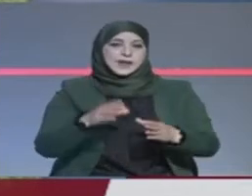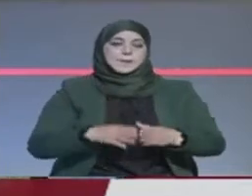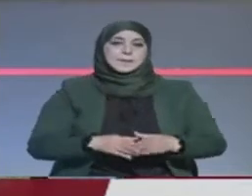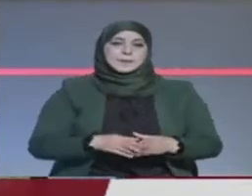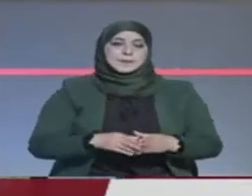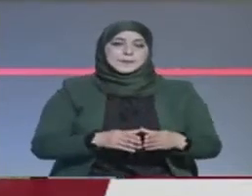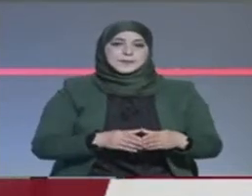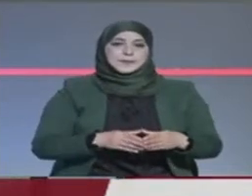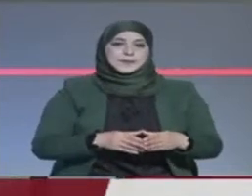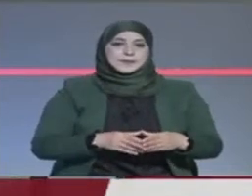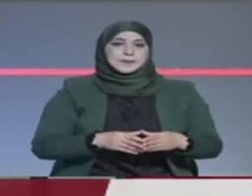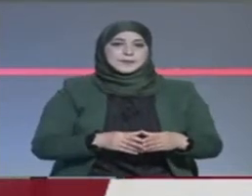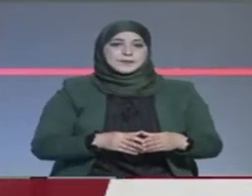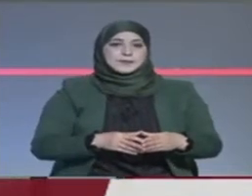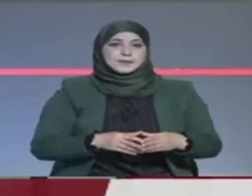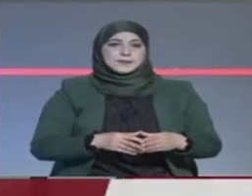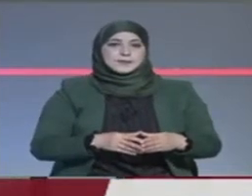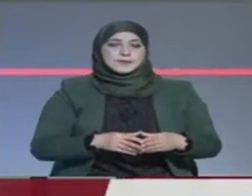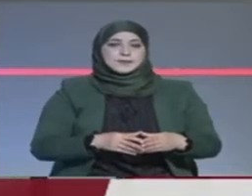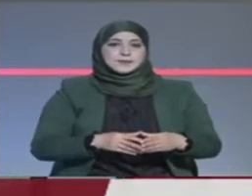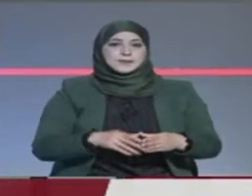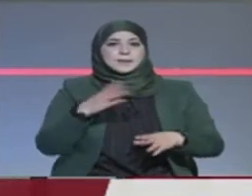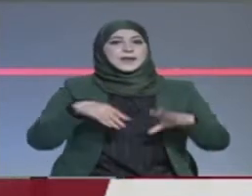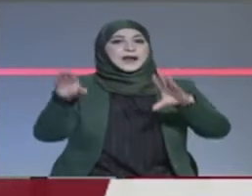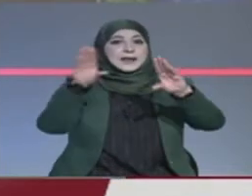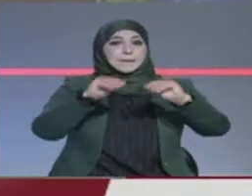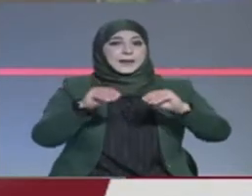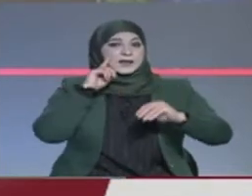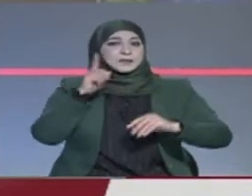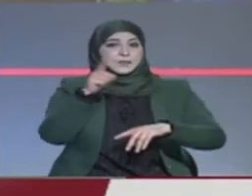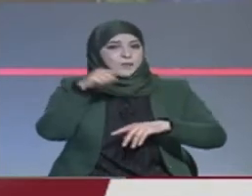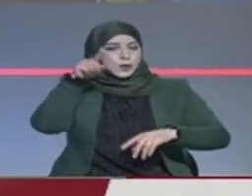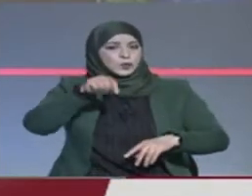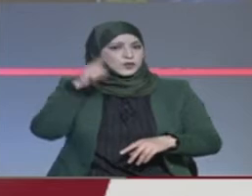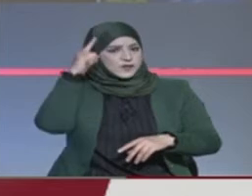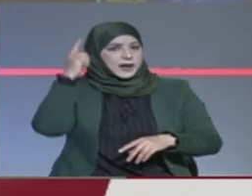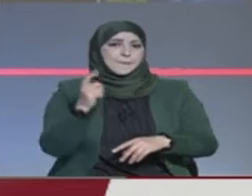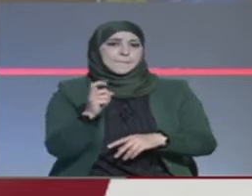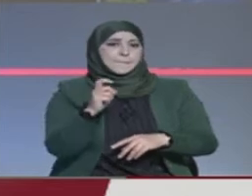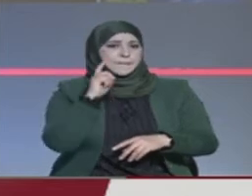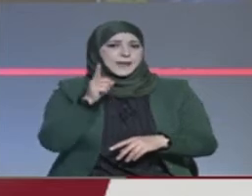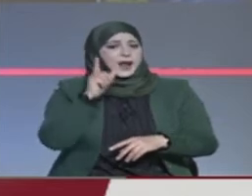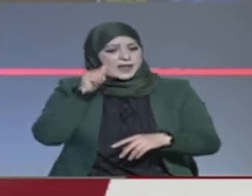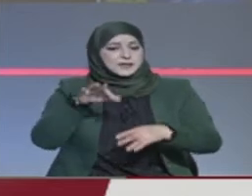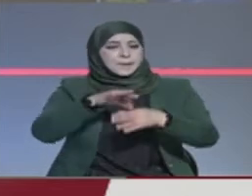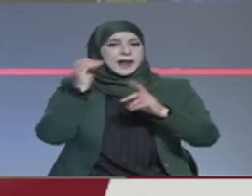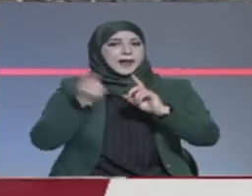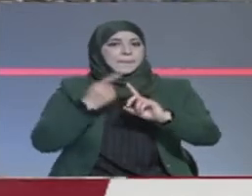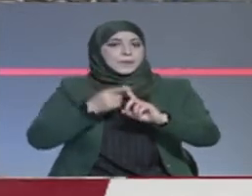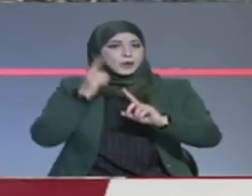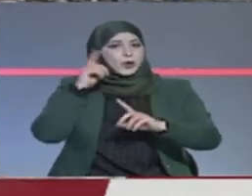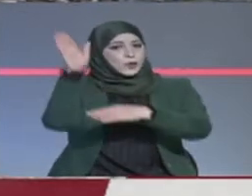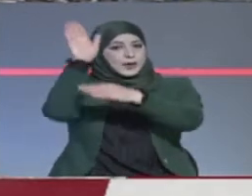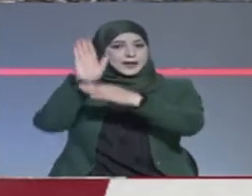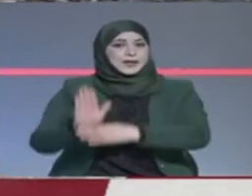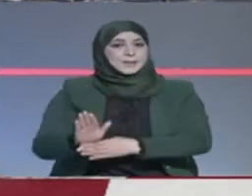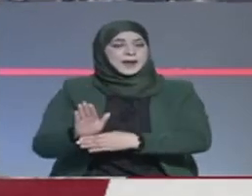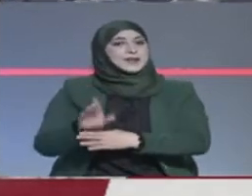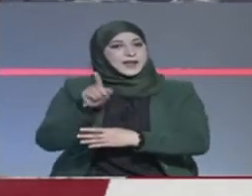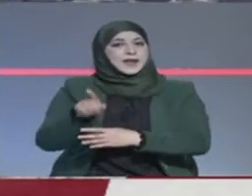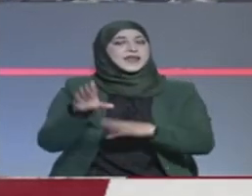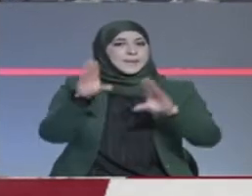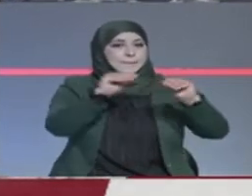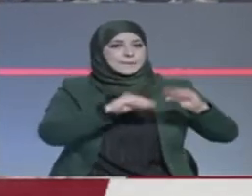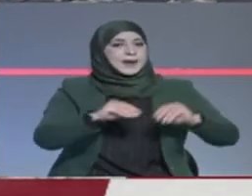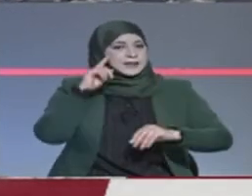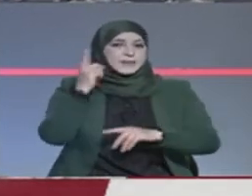المناطق ولعل صون المدين رطبة إزا ما تشهده تونس من ندرة في المياه من الحلول اللازمة لضرورة المحافظة على الثروة